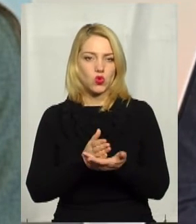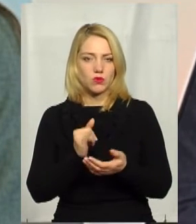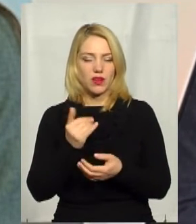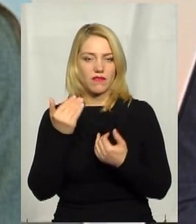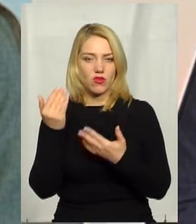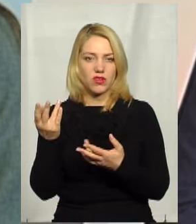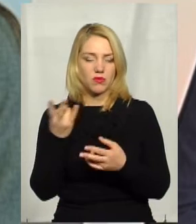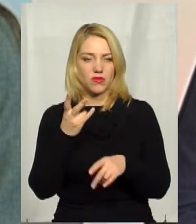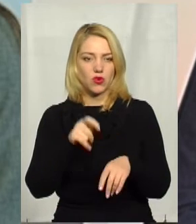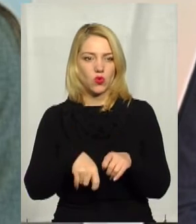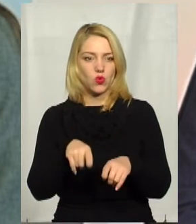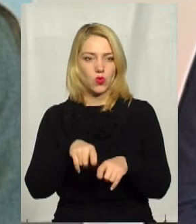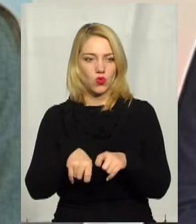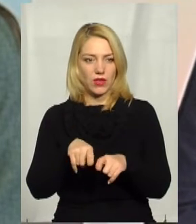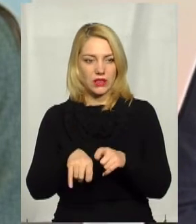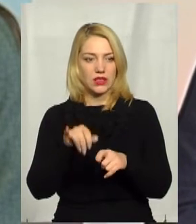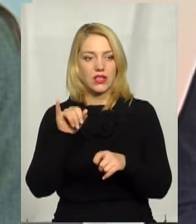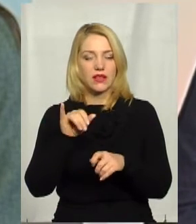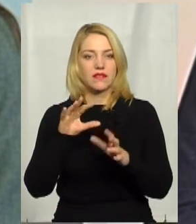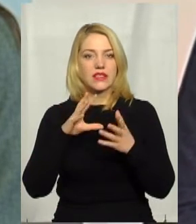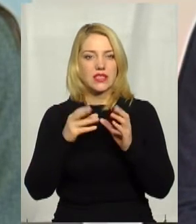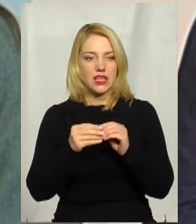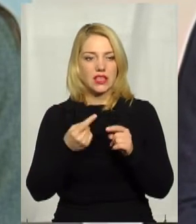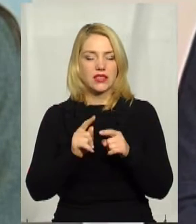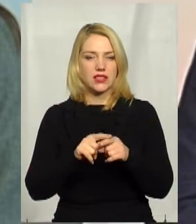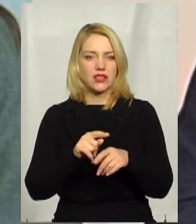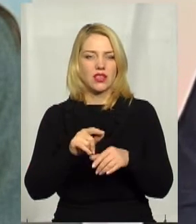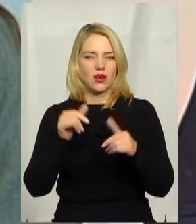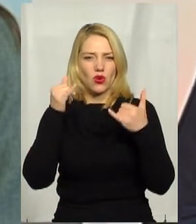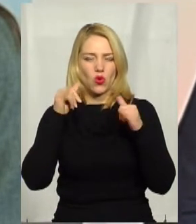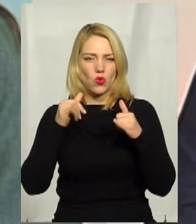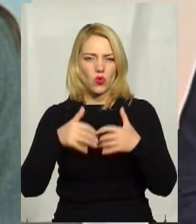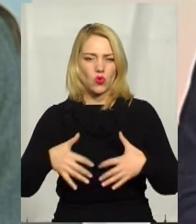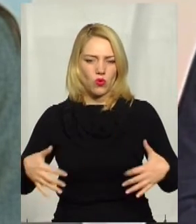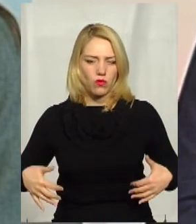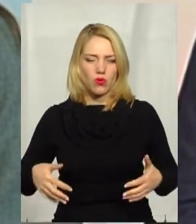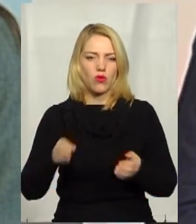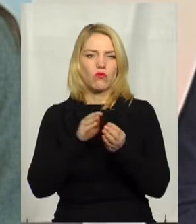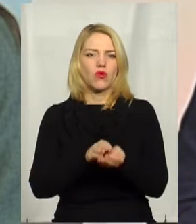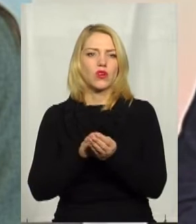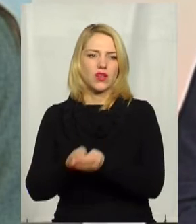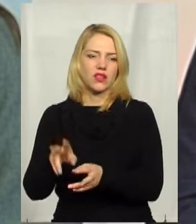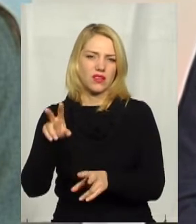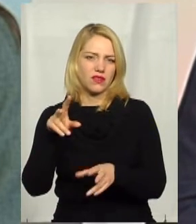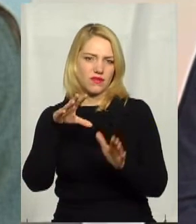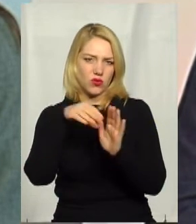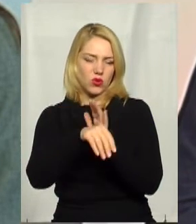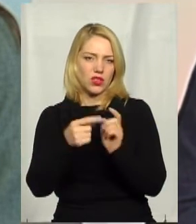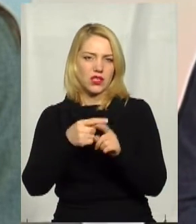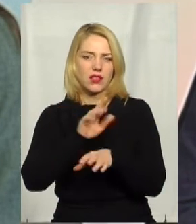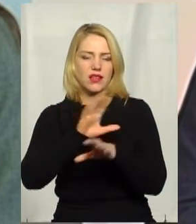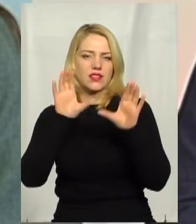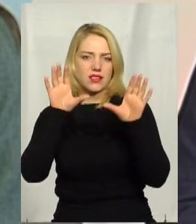вони контролюють взагалі худобомогильники. Це можна віднести, як до худобомогильника, так скажімо,